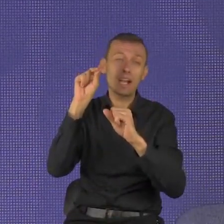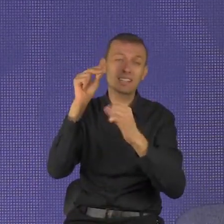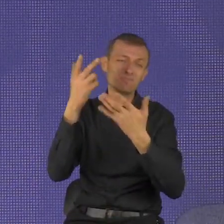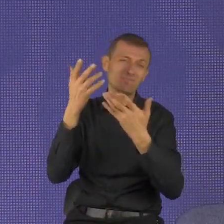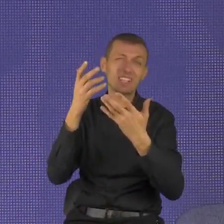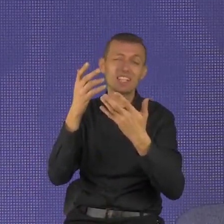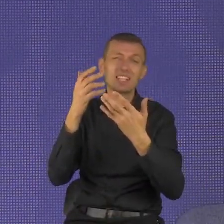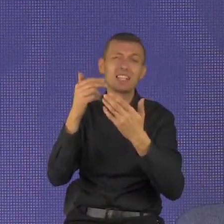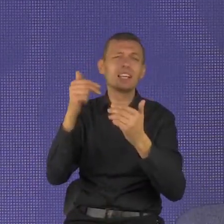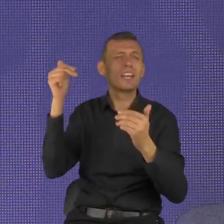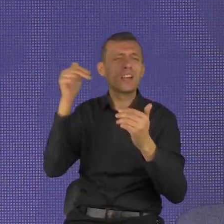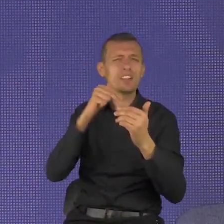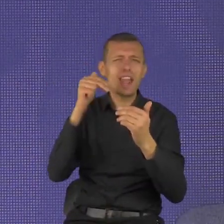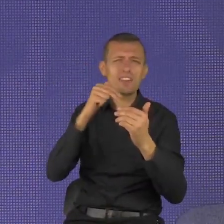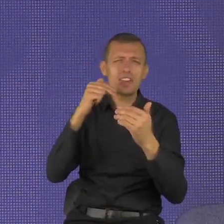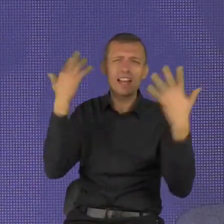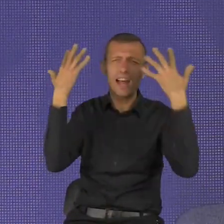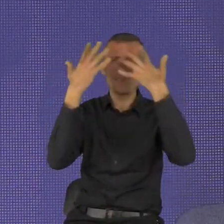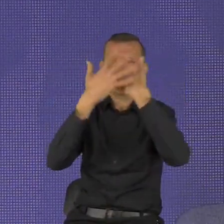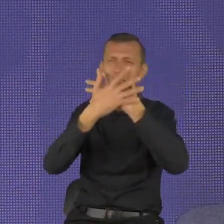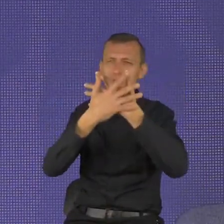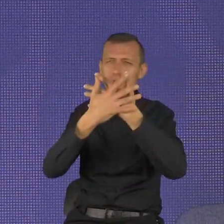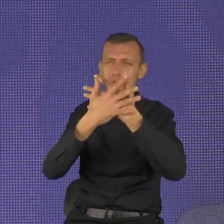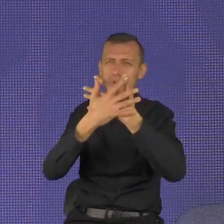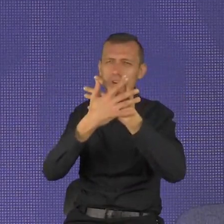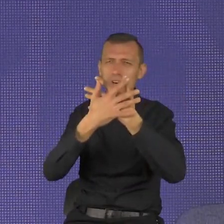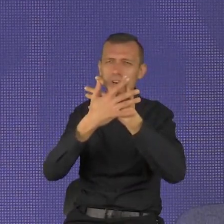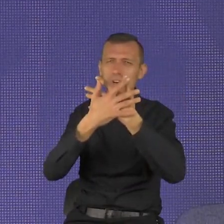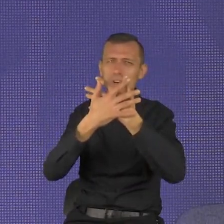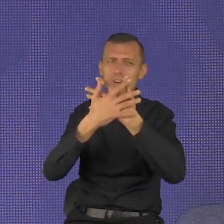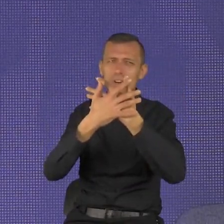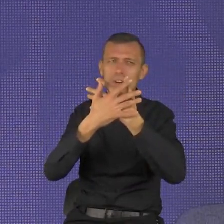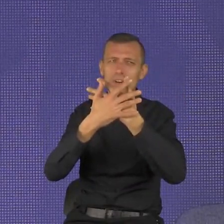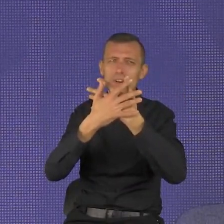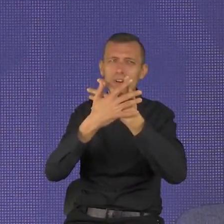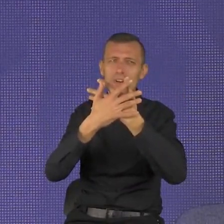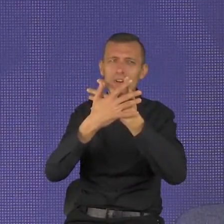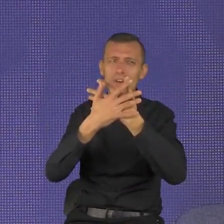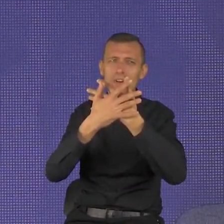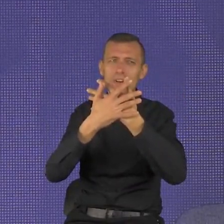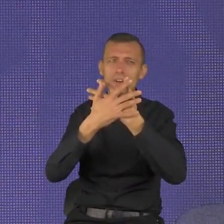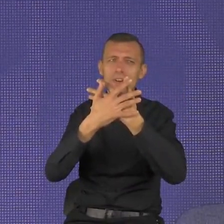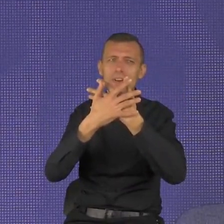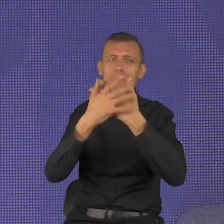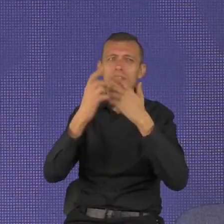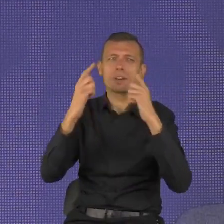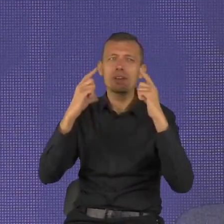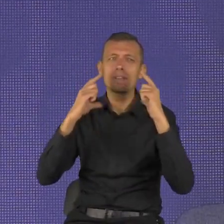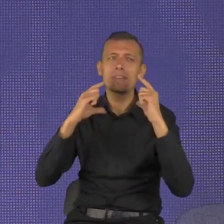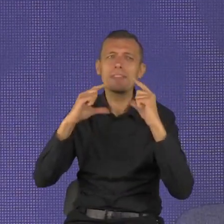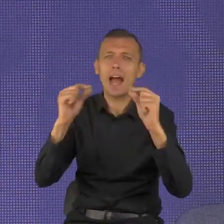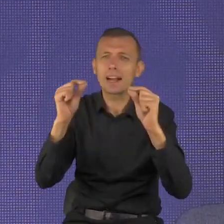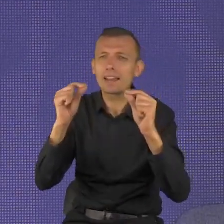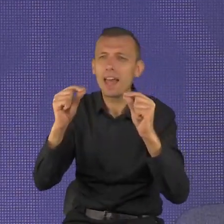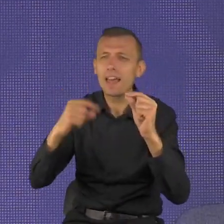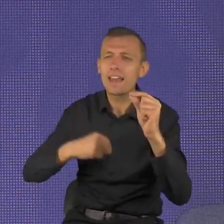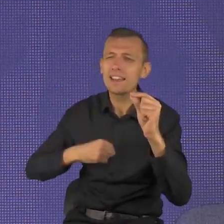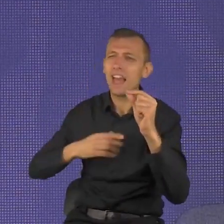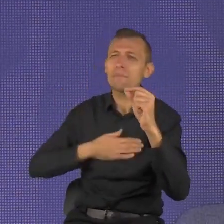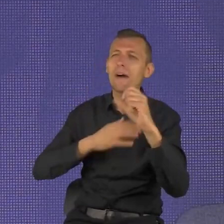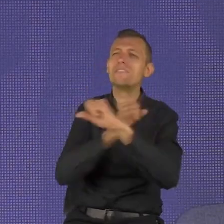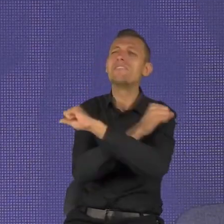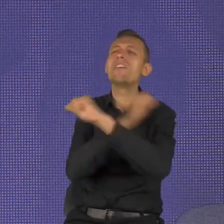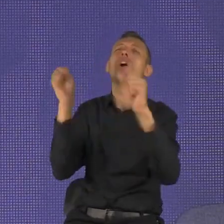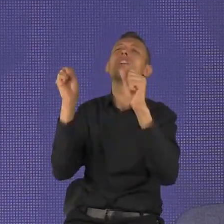zachodzi, zaczyna się mój szabat. Jak ja wtedy nie lubię telefonów, SMS-ów, nawet sobie nie... A ja to jeszcze ja?